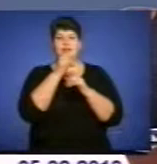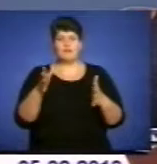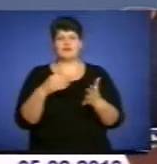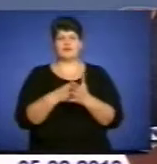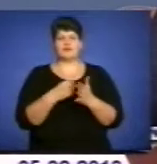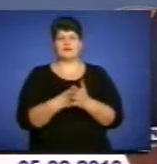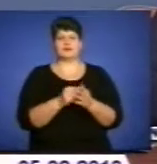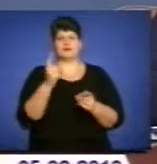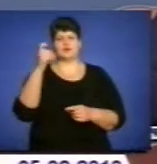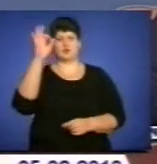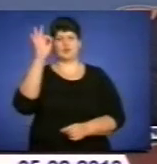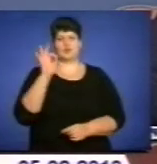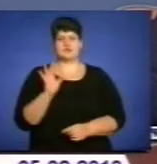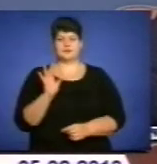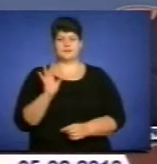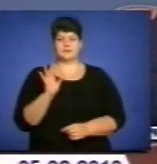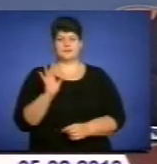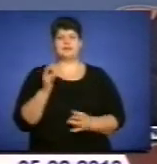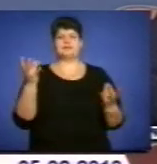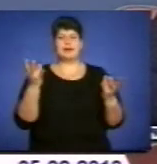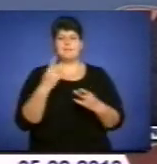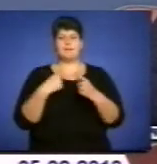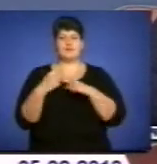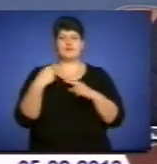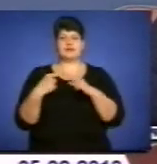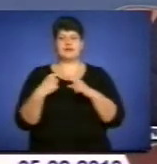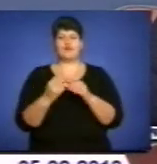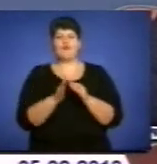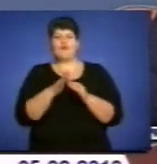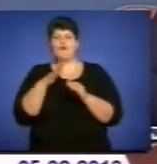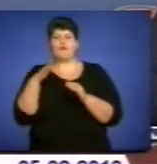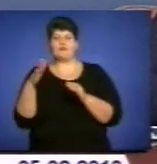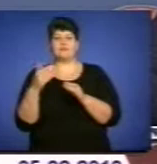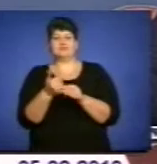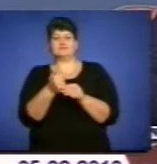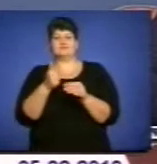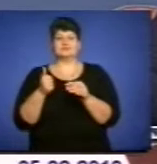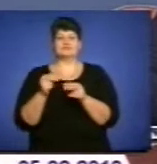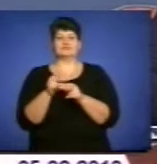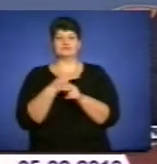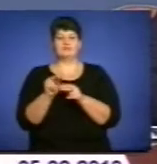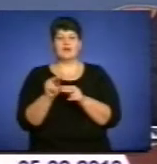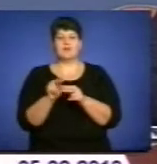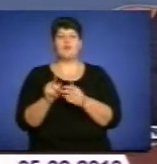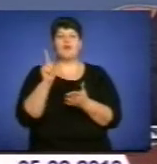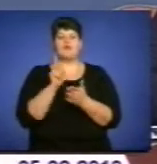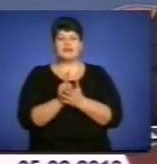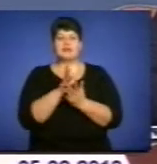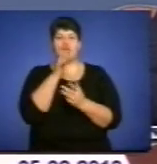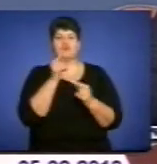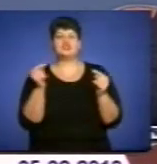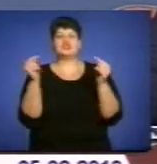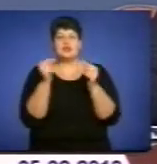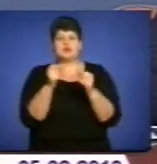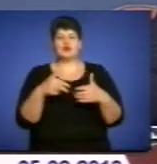100%. Я сказала, що треба повертатися в бік профілактики. Людина мусить звертатися своєчасно для того,